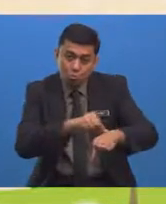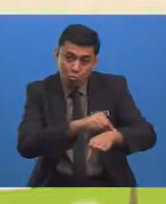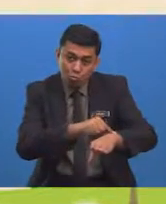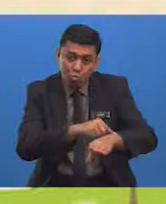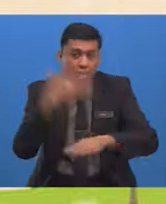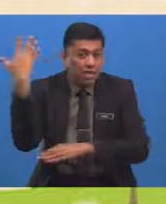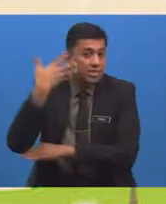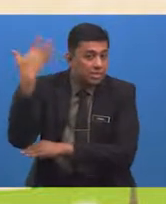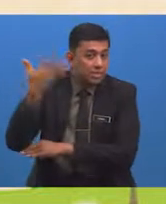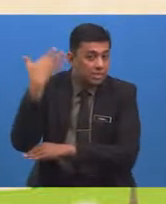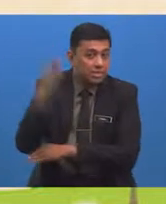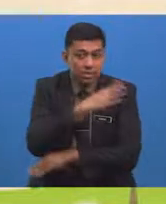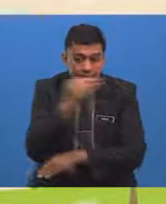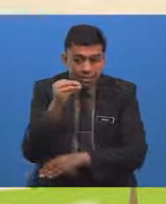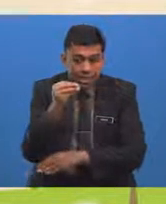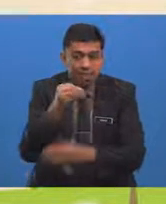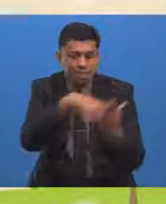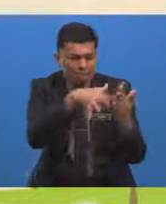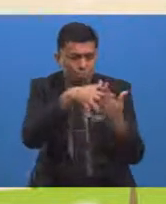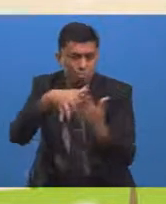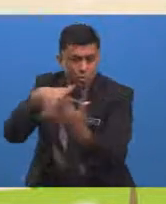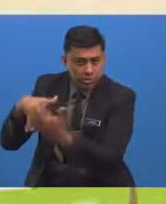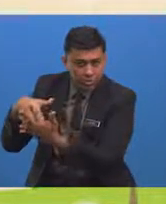sejarah dan penyelidikan